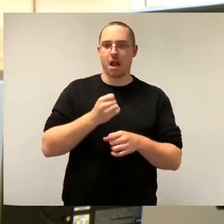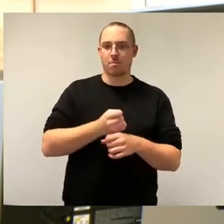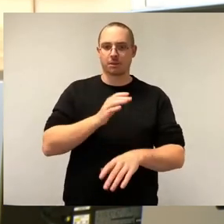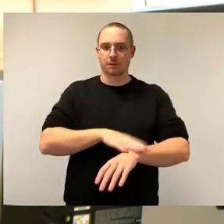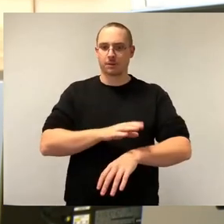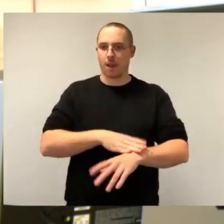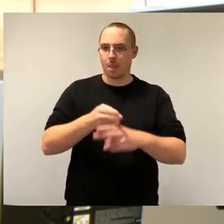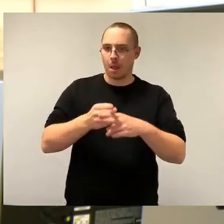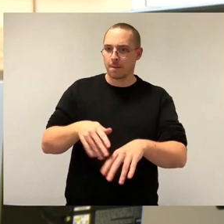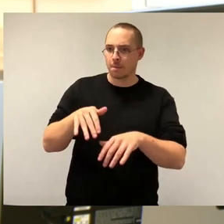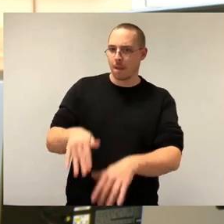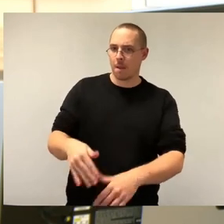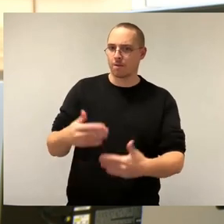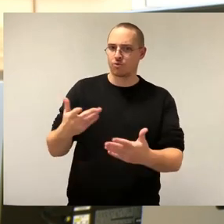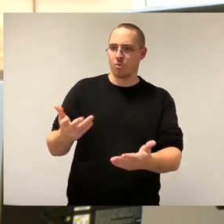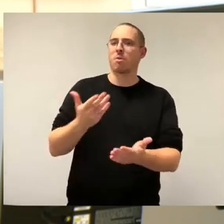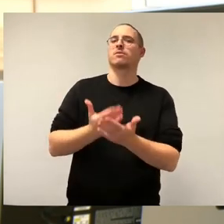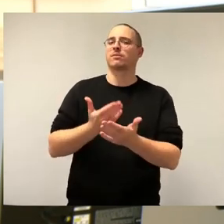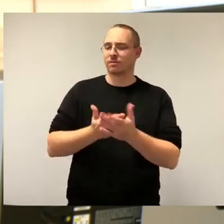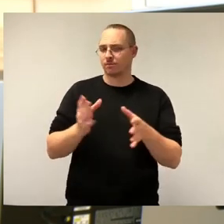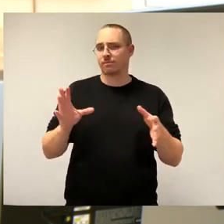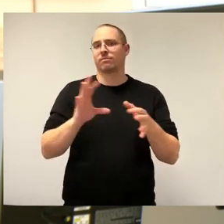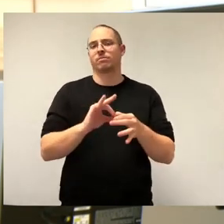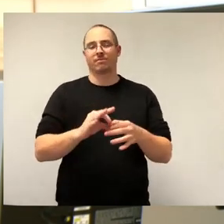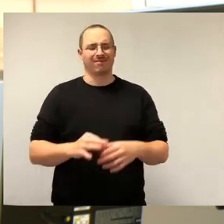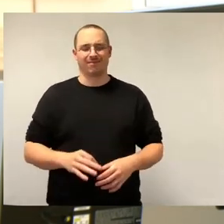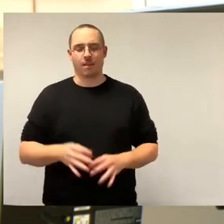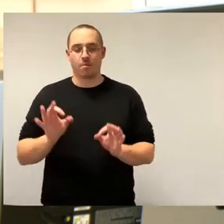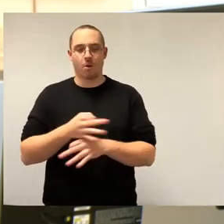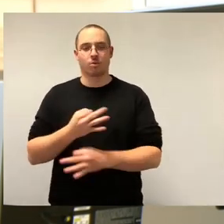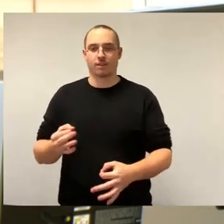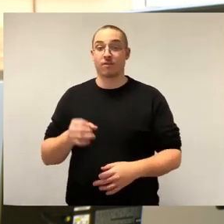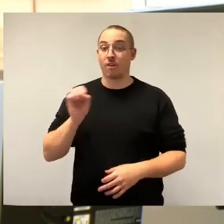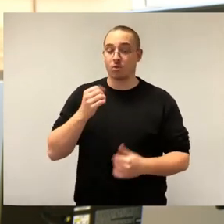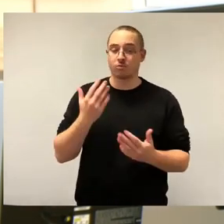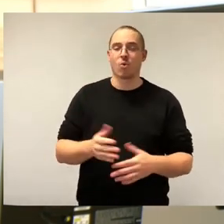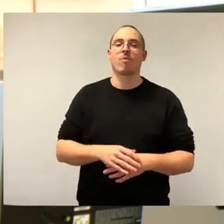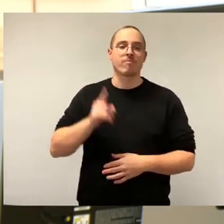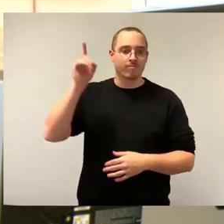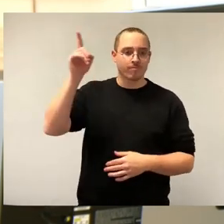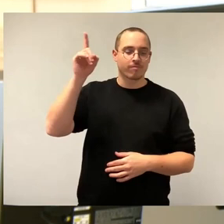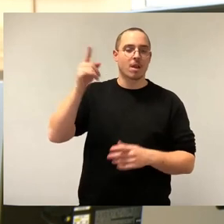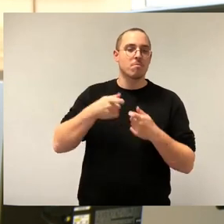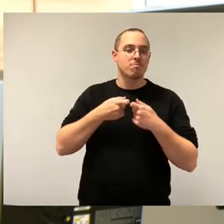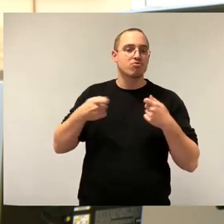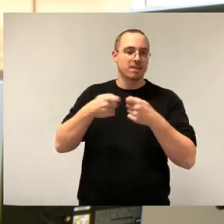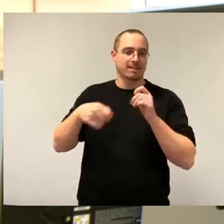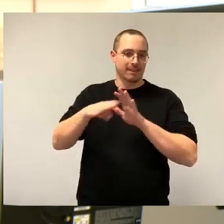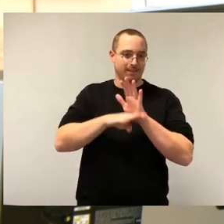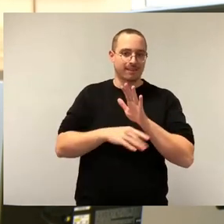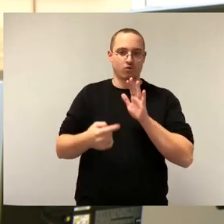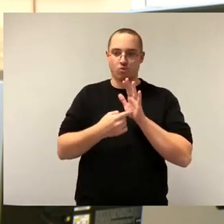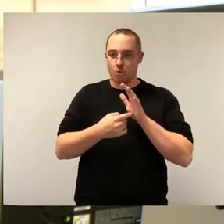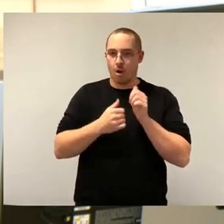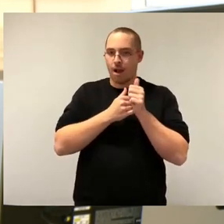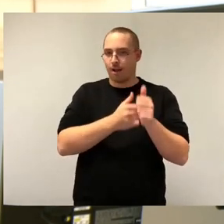ist alles dazu im Bundesgesetz geregelt. In anderen Bundesländern haben die Kommunen in der Regel gar keine Satzung zum Mietspiegel. In Sachsen